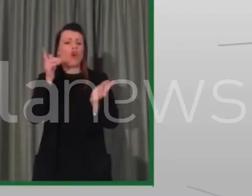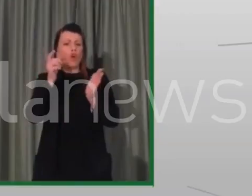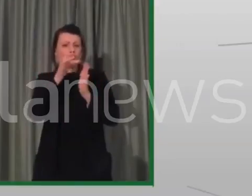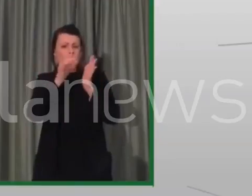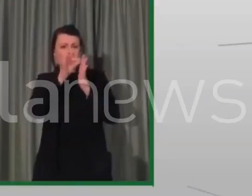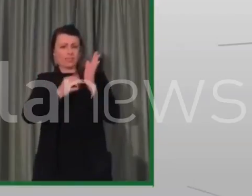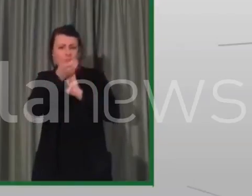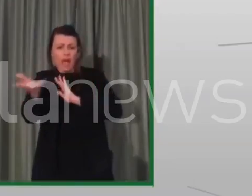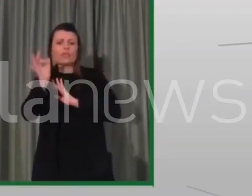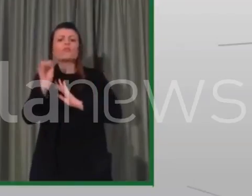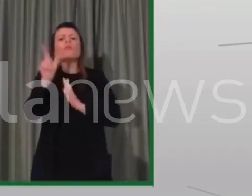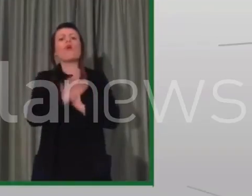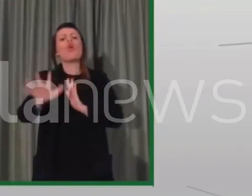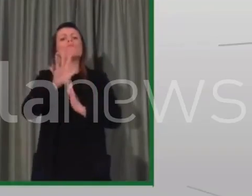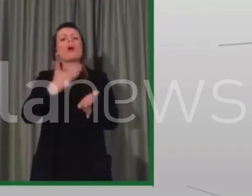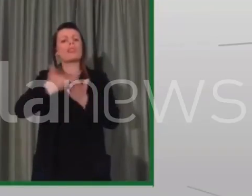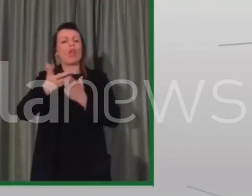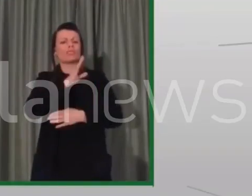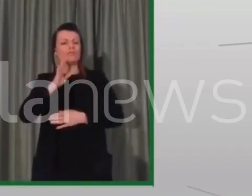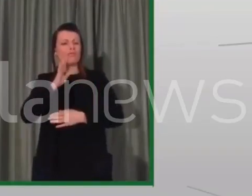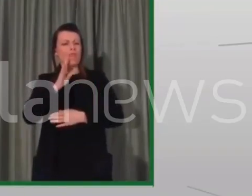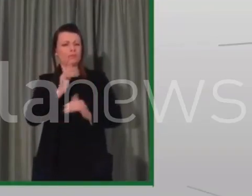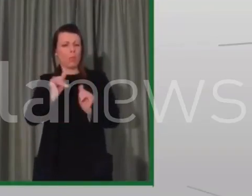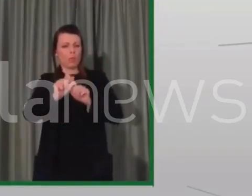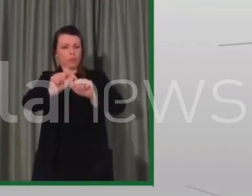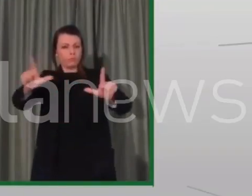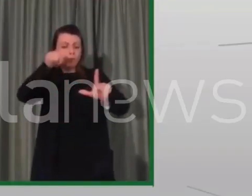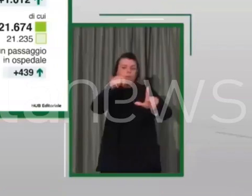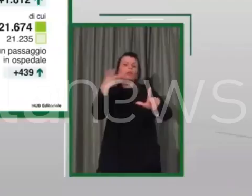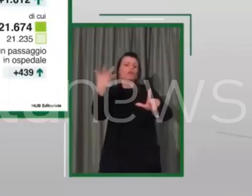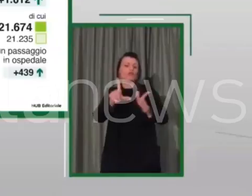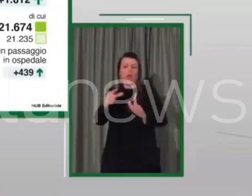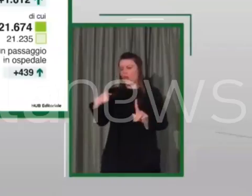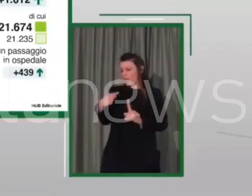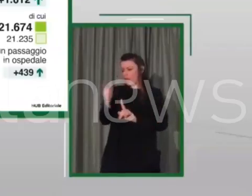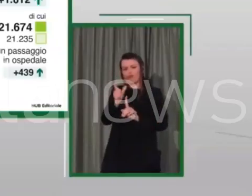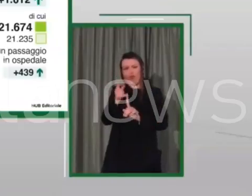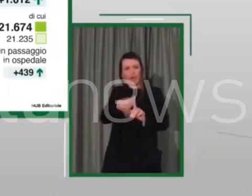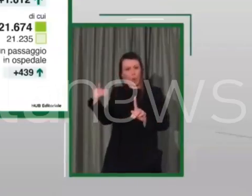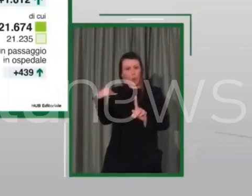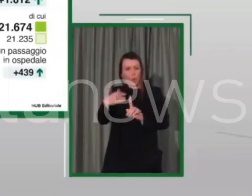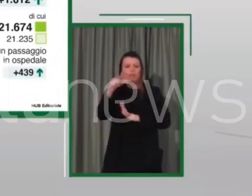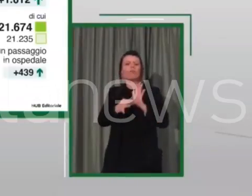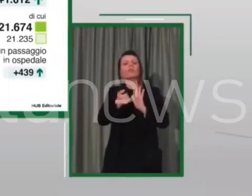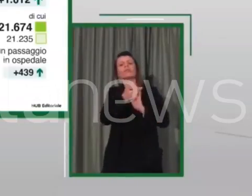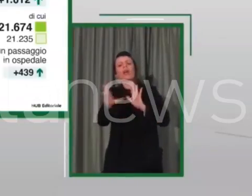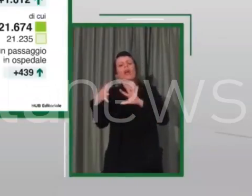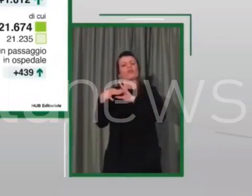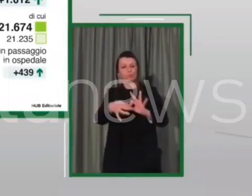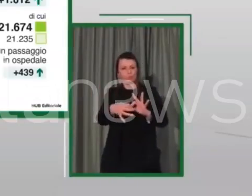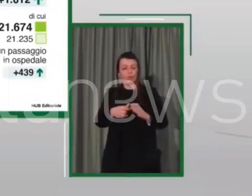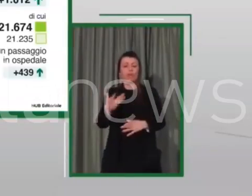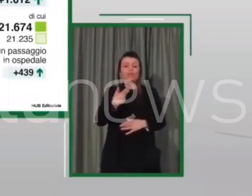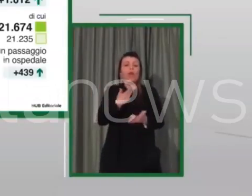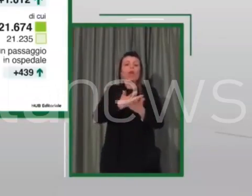I dati di oggi sono in linea con quelle degli ultimi giorni, notizie positive per quanto riguarda i